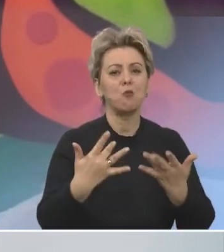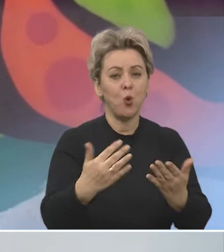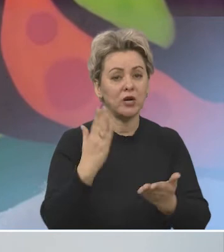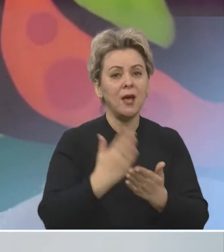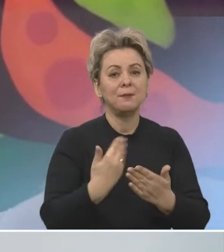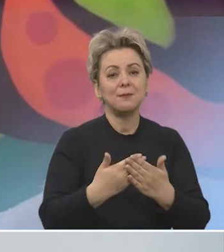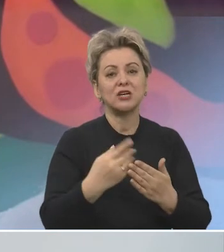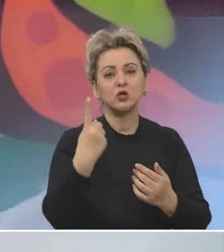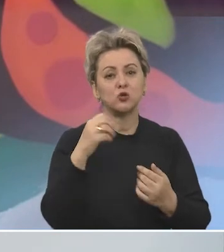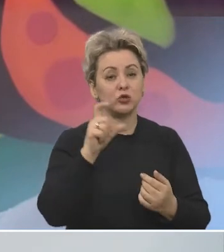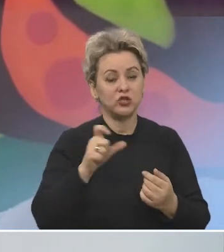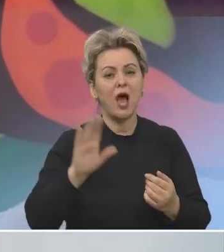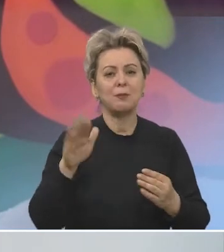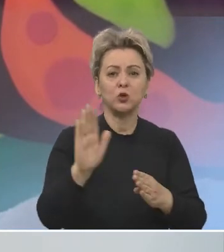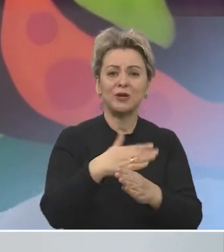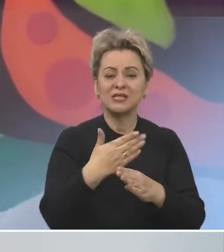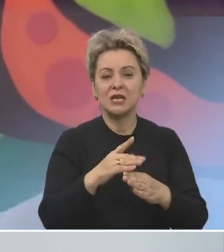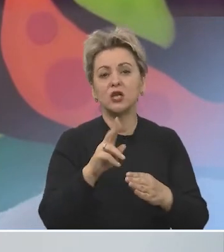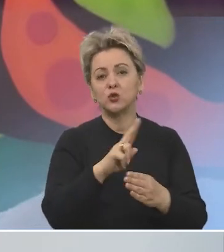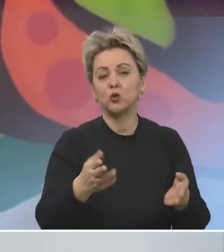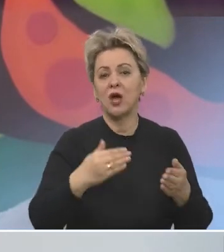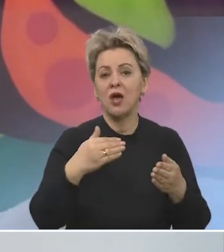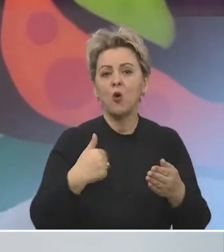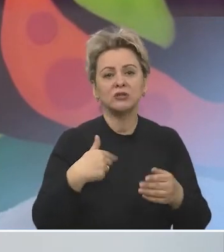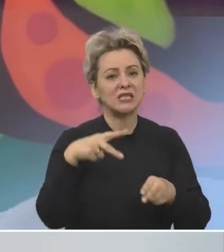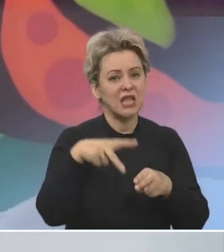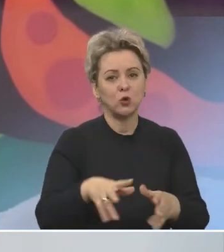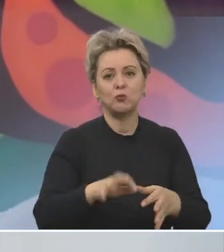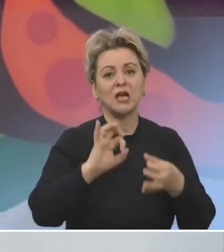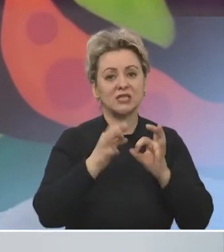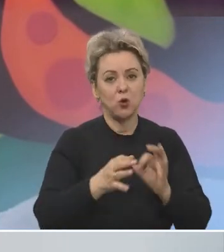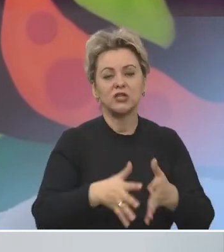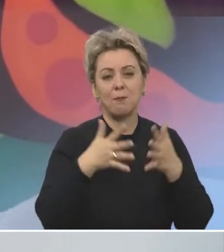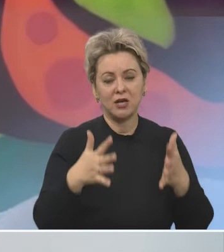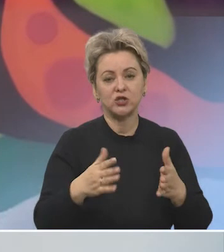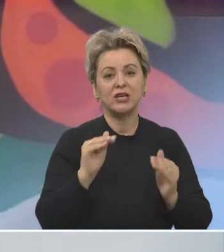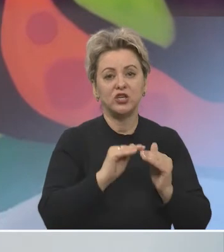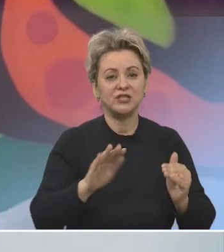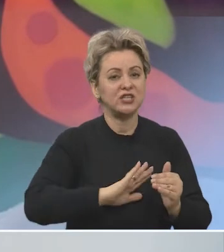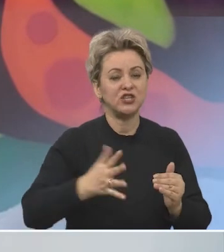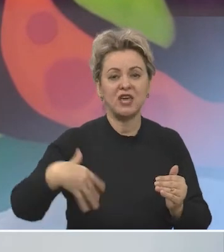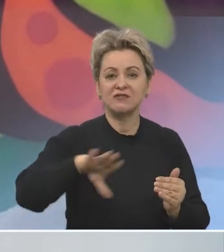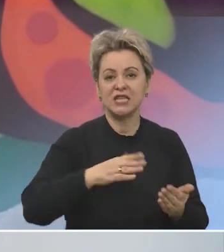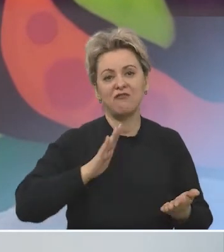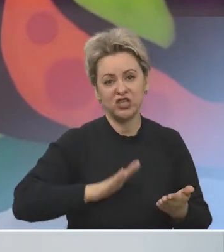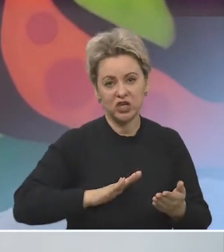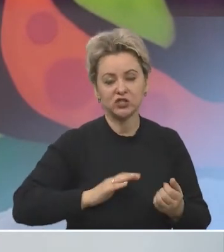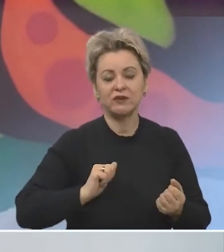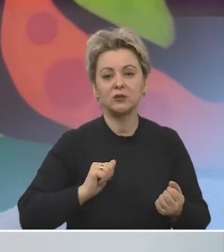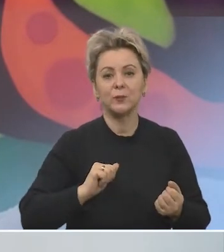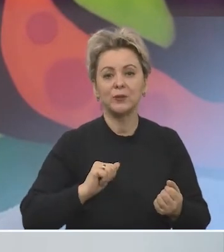набор. Около 100 человек. Потом отсеивается, потому что у нас нагрузка довольно-таки сложная. И дети не все